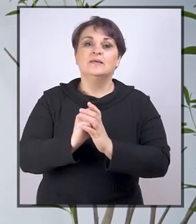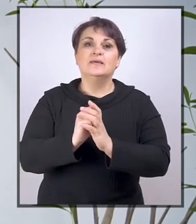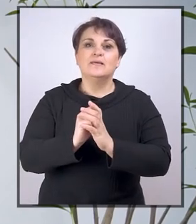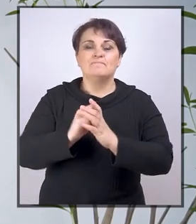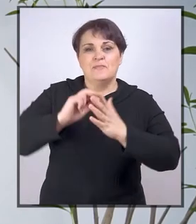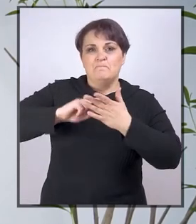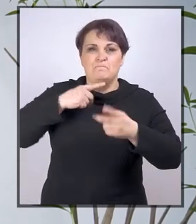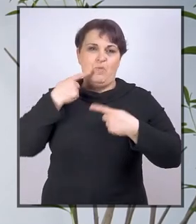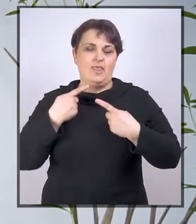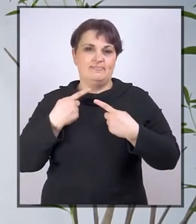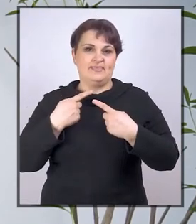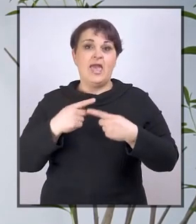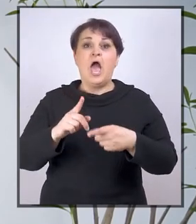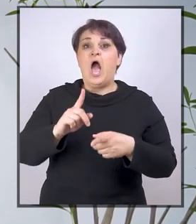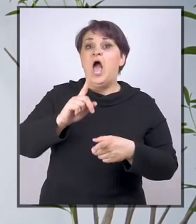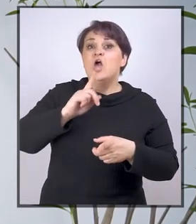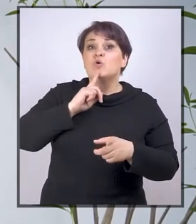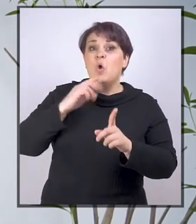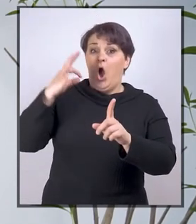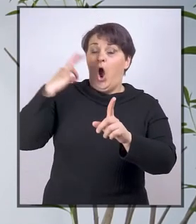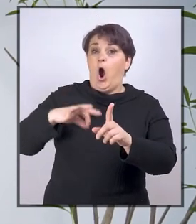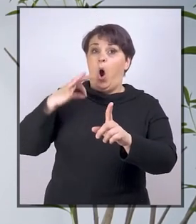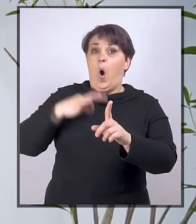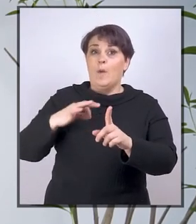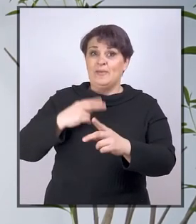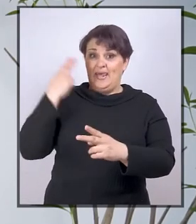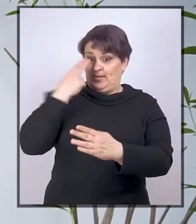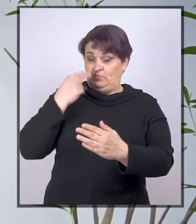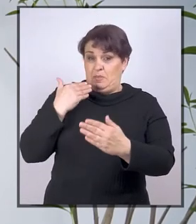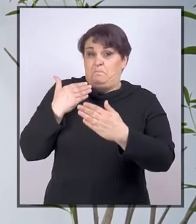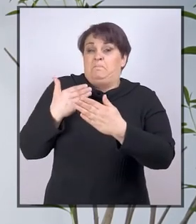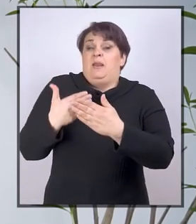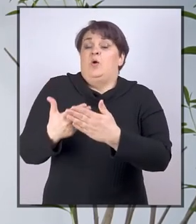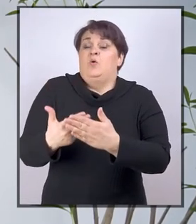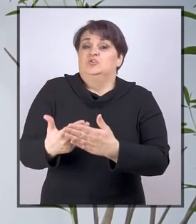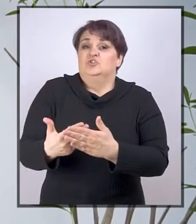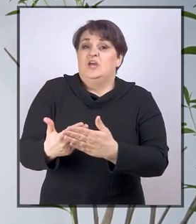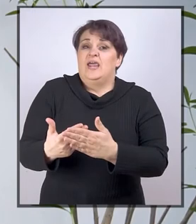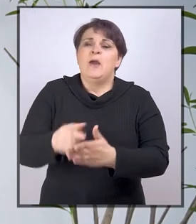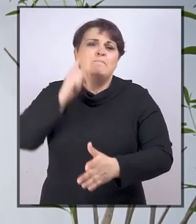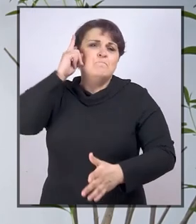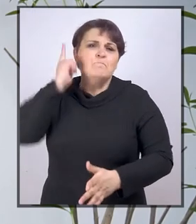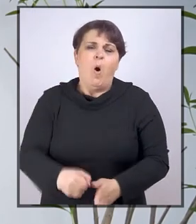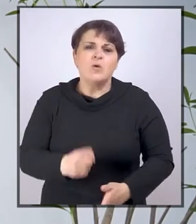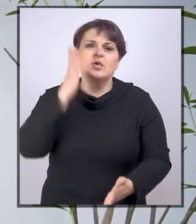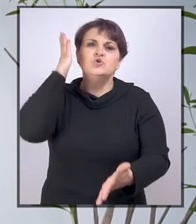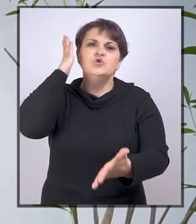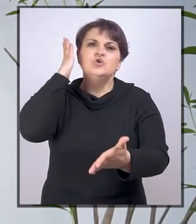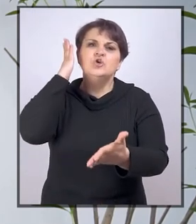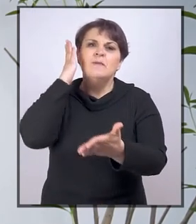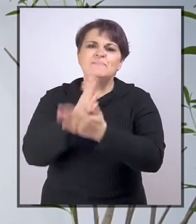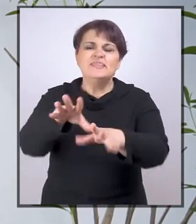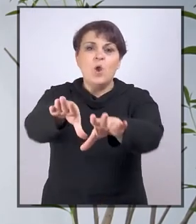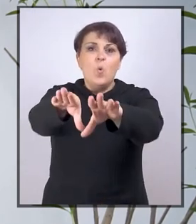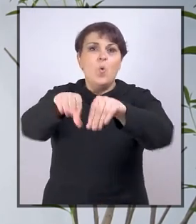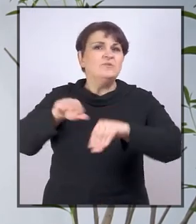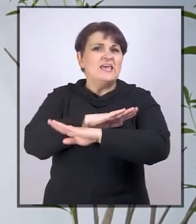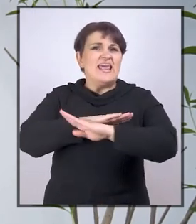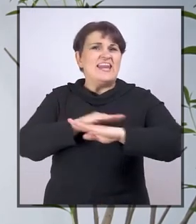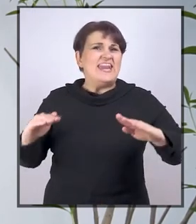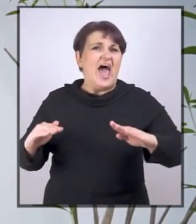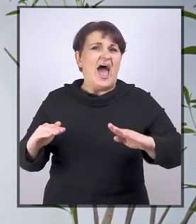traži. Politike koje obavezuju na razumno prilagođavanje